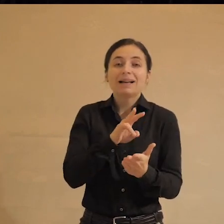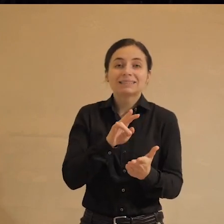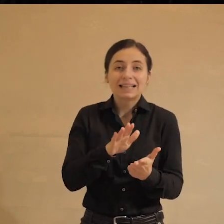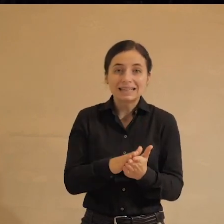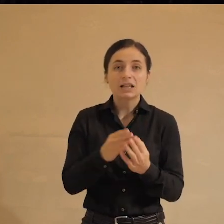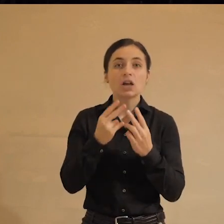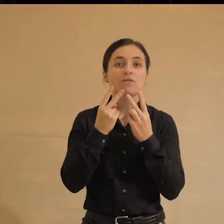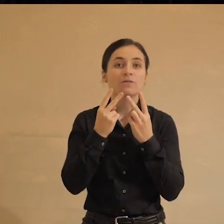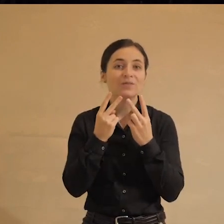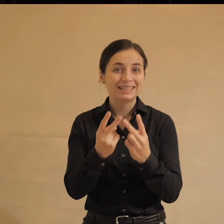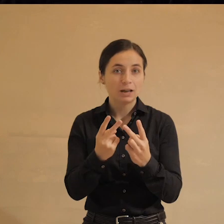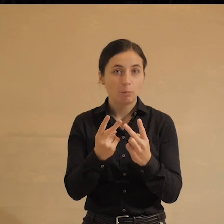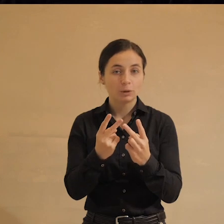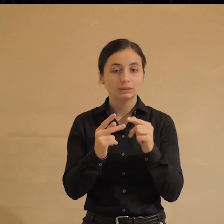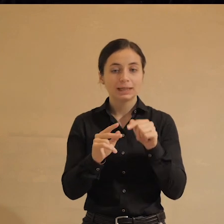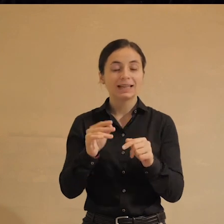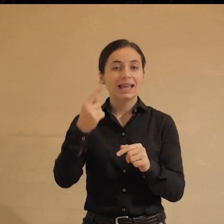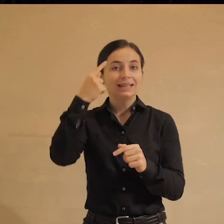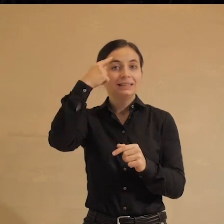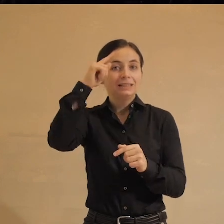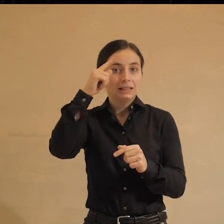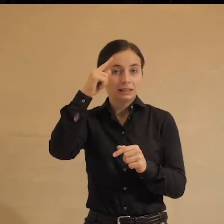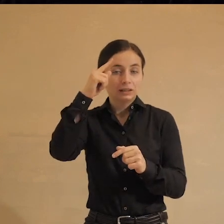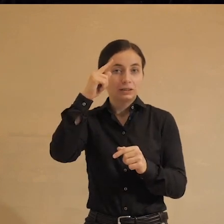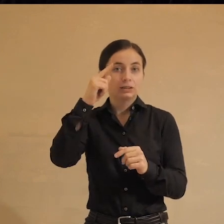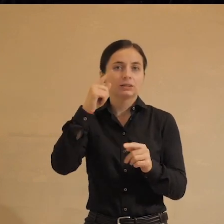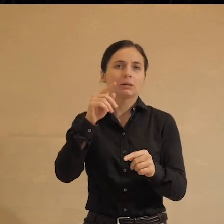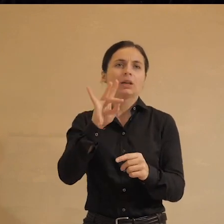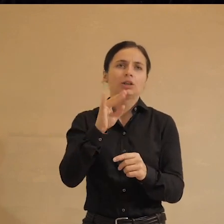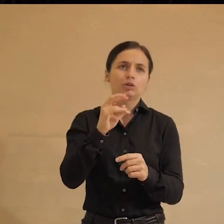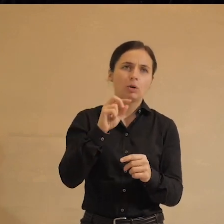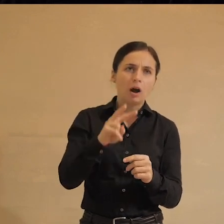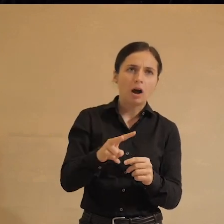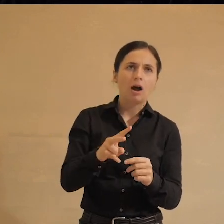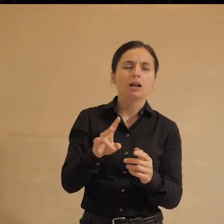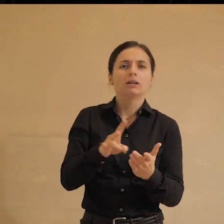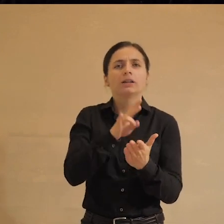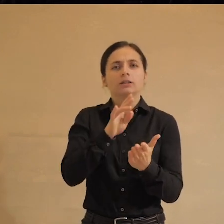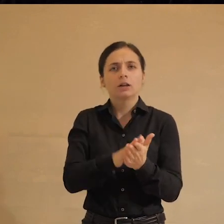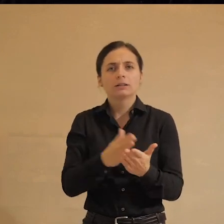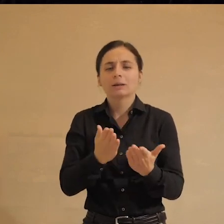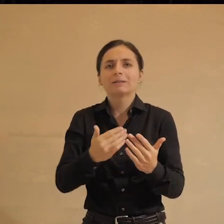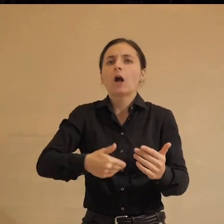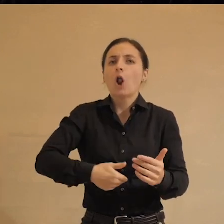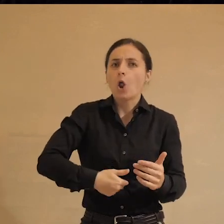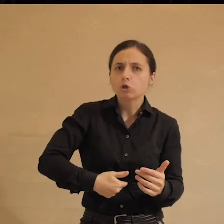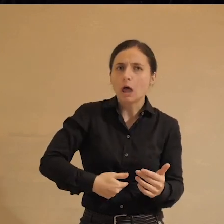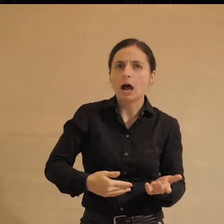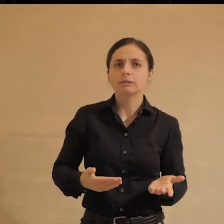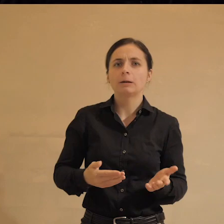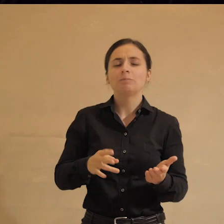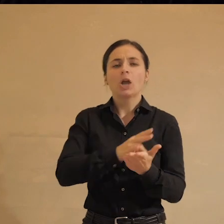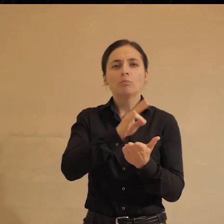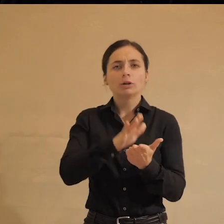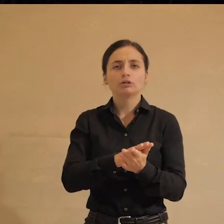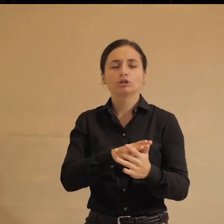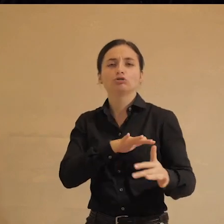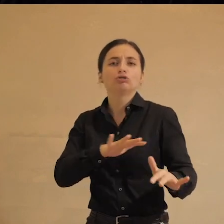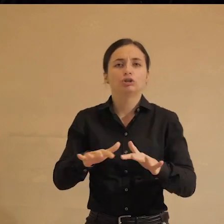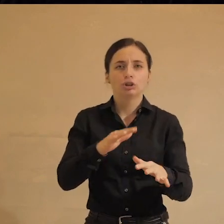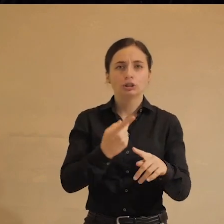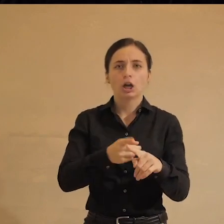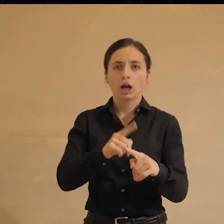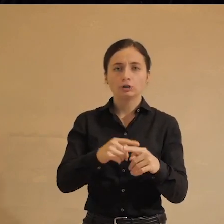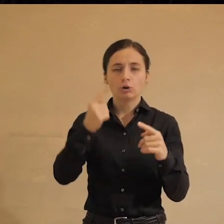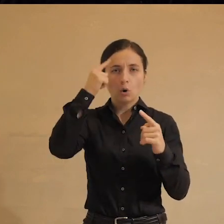видимости и в этой постоянной идеологической индуктринации с ритуалами, с регулярным каким-то голоданием, с каким-то повторяющимися движениями, которые